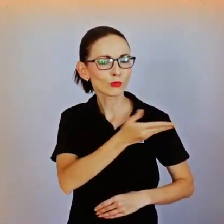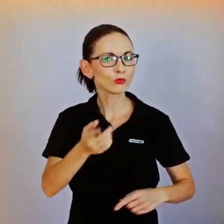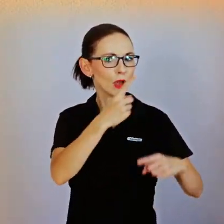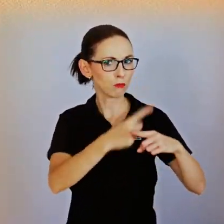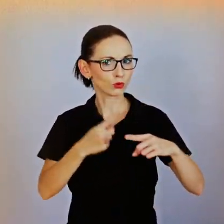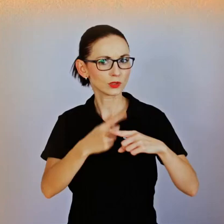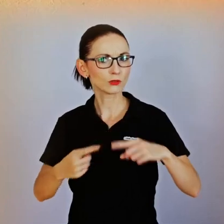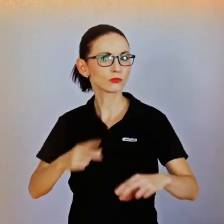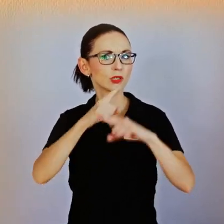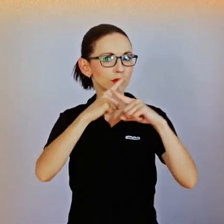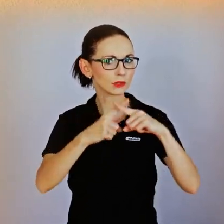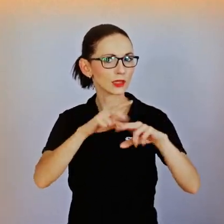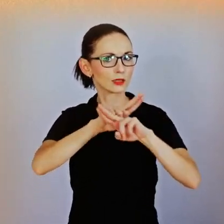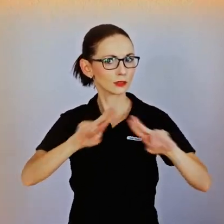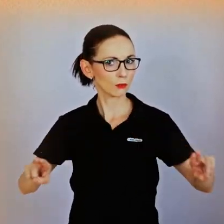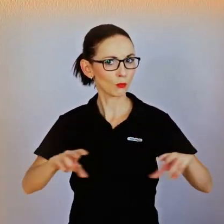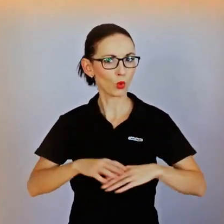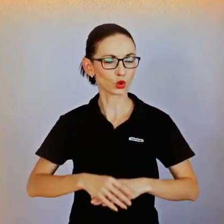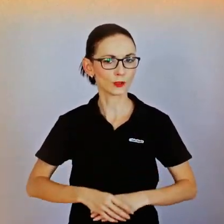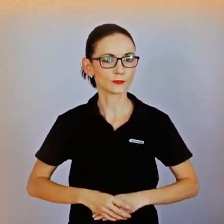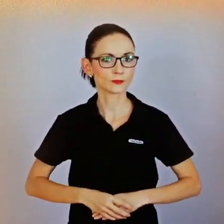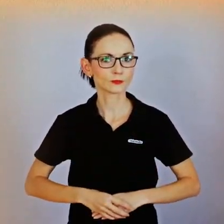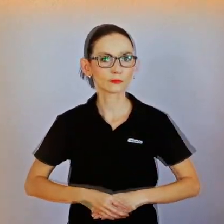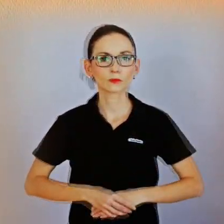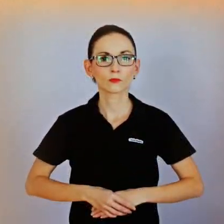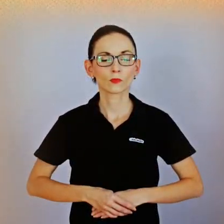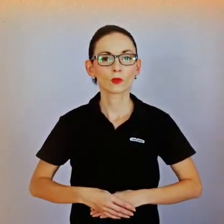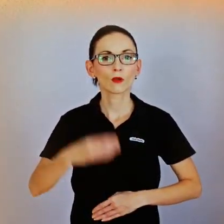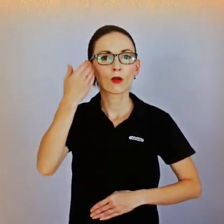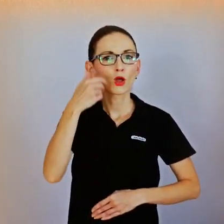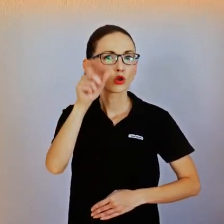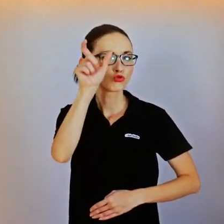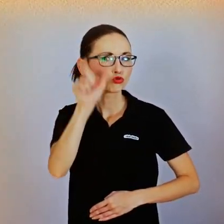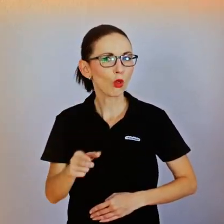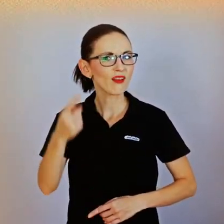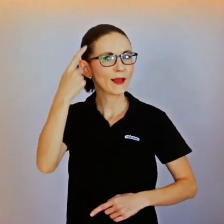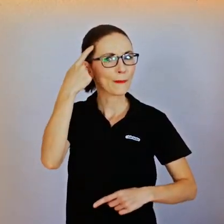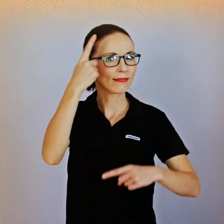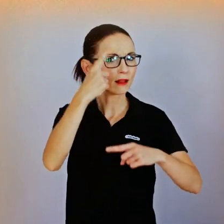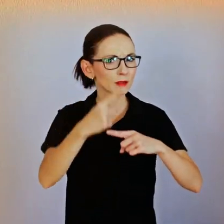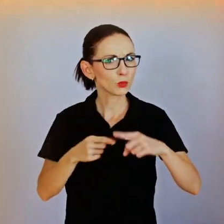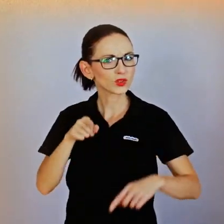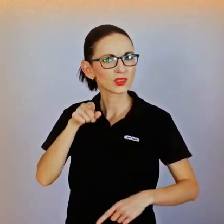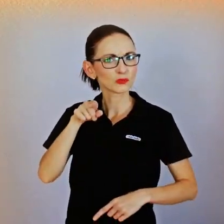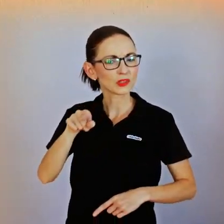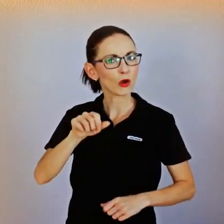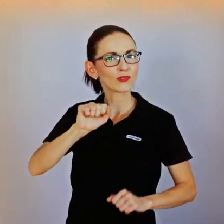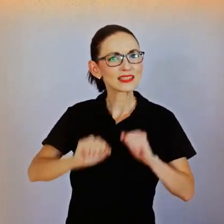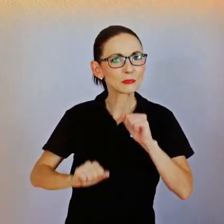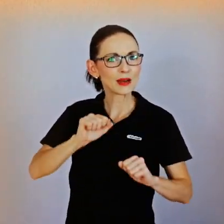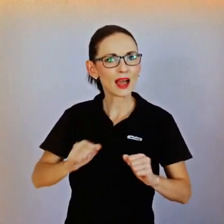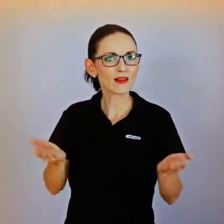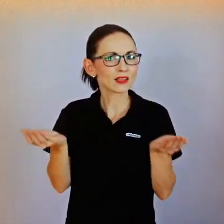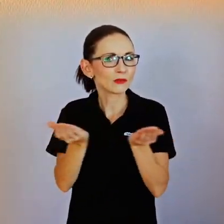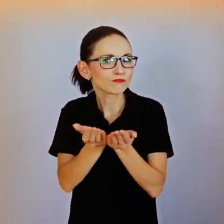mentálné poštihnutie a správá se jako děťa, neznamená, že jeho tělo nedospěvá a neprodukuje hormóny